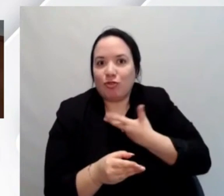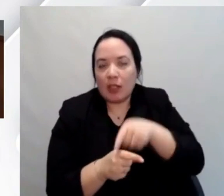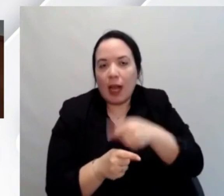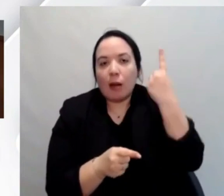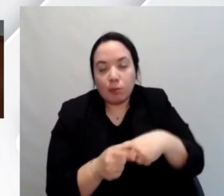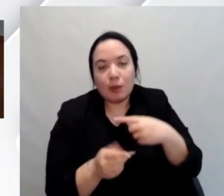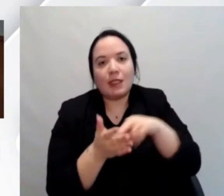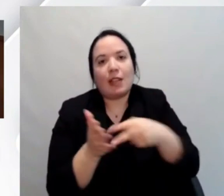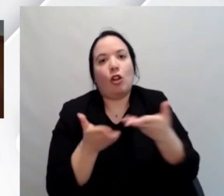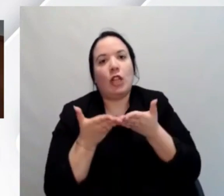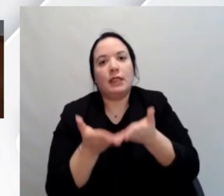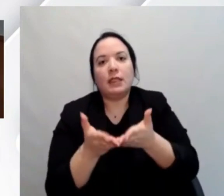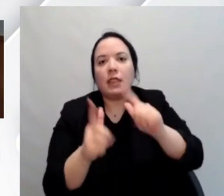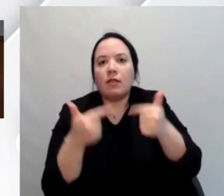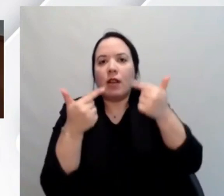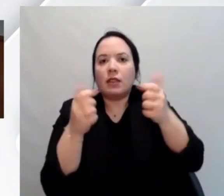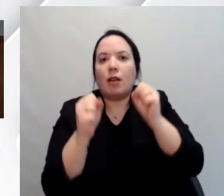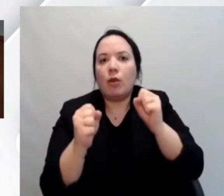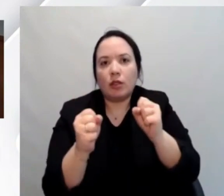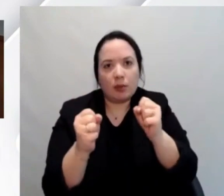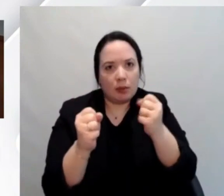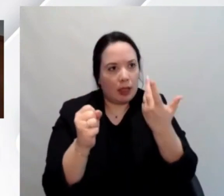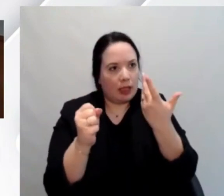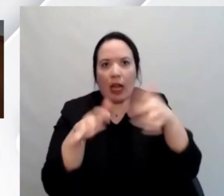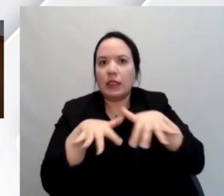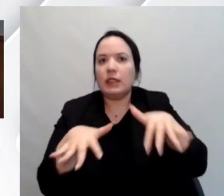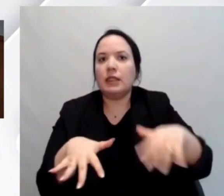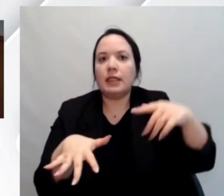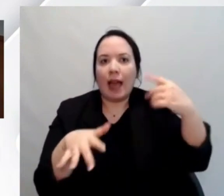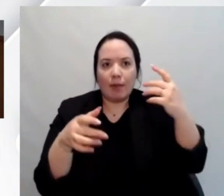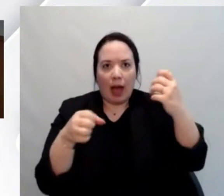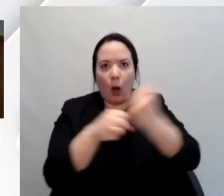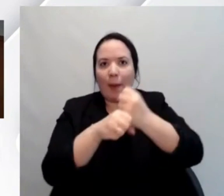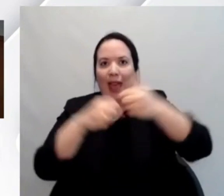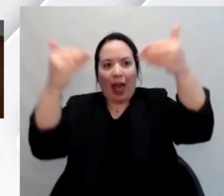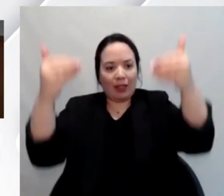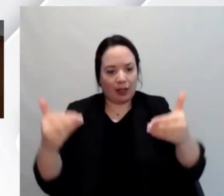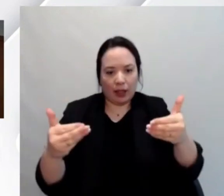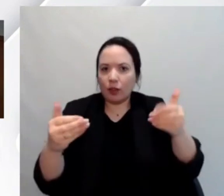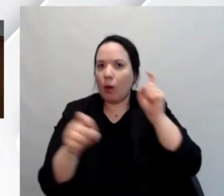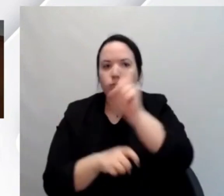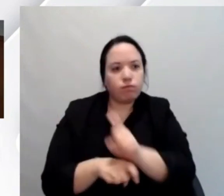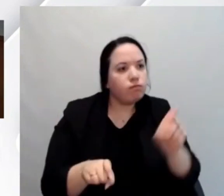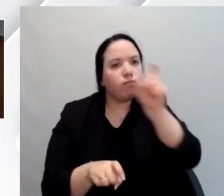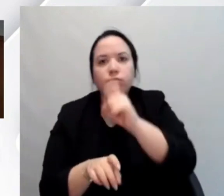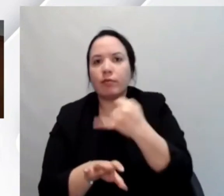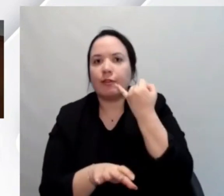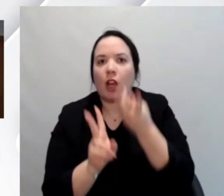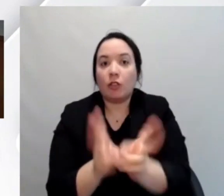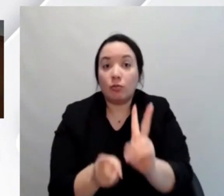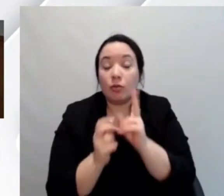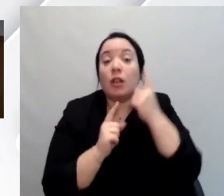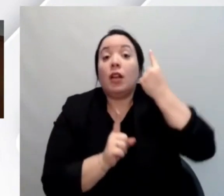permettono di accedere a tutto quello che il sistema operativo mette a disposizione e anche alle app